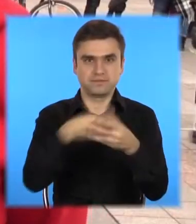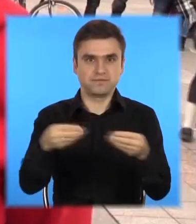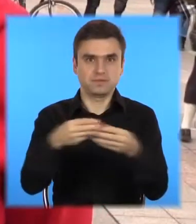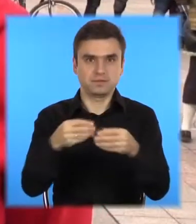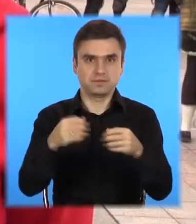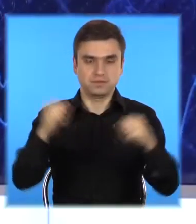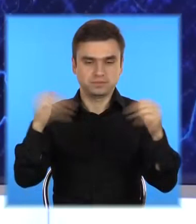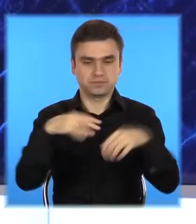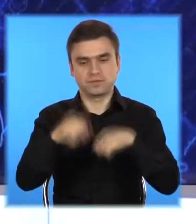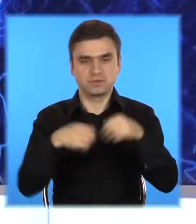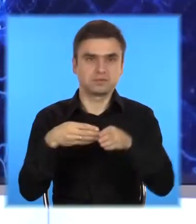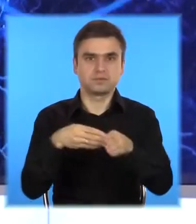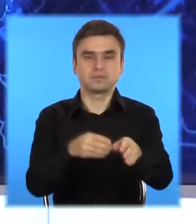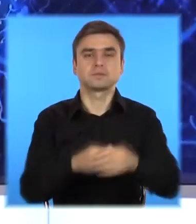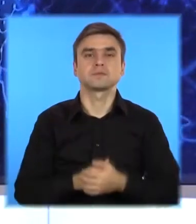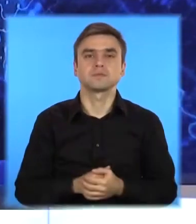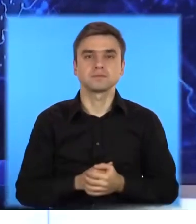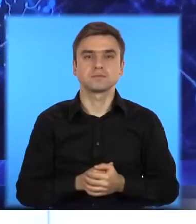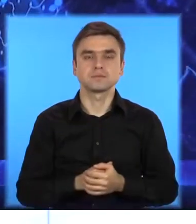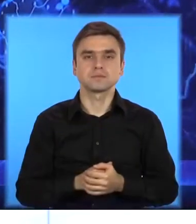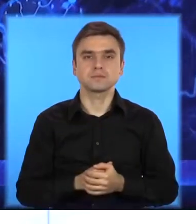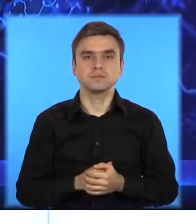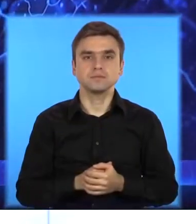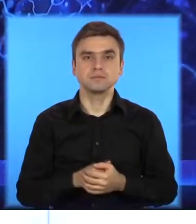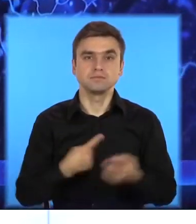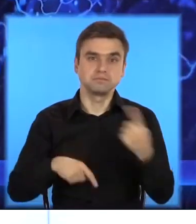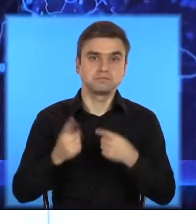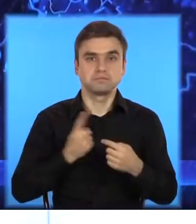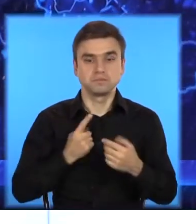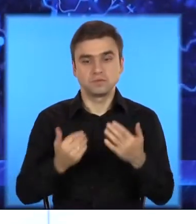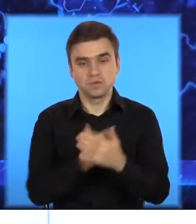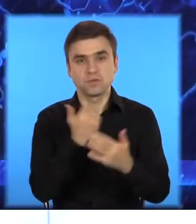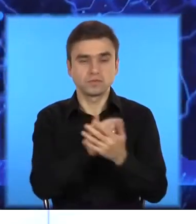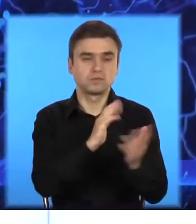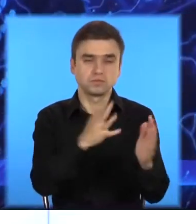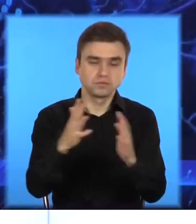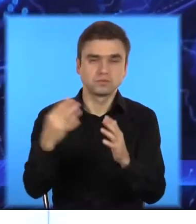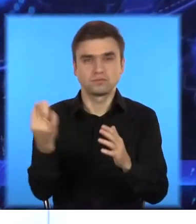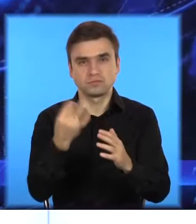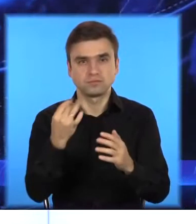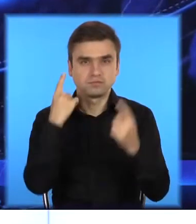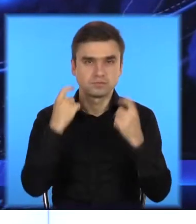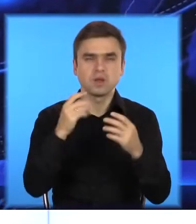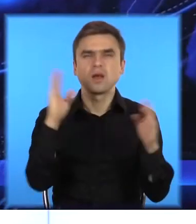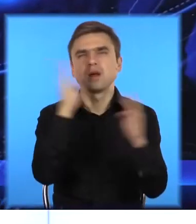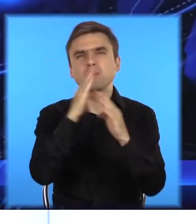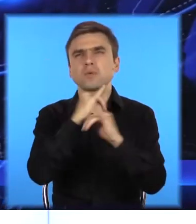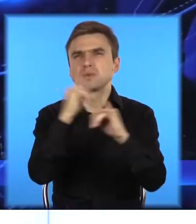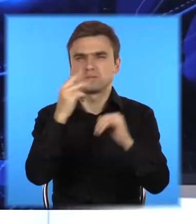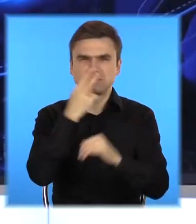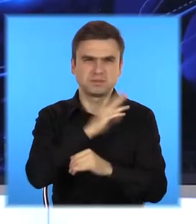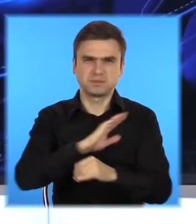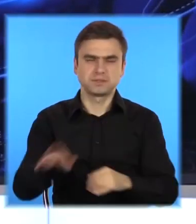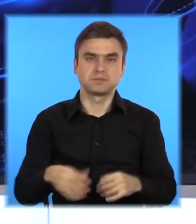дождя немає. Чекаємо на нові яскраві події, незалежно від погоди. І на цьому все. Таким побачили цей день